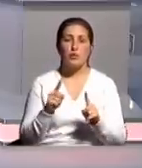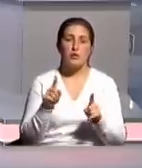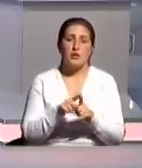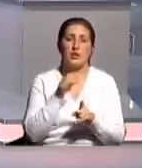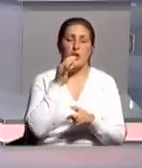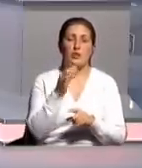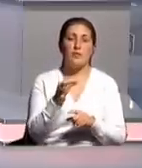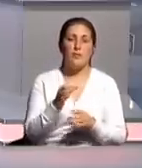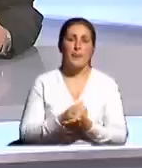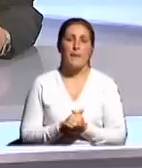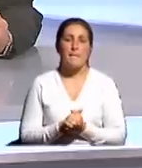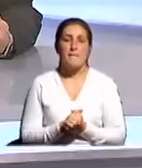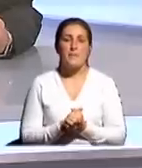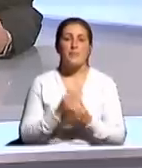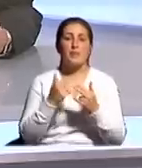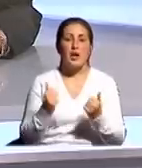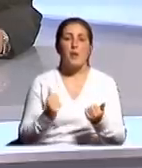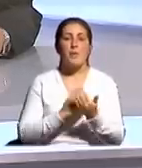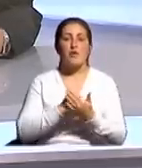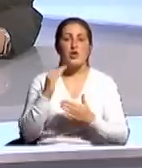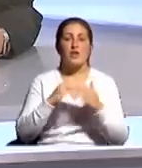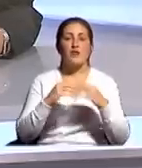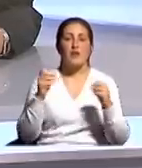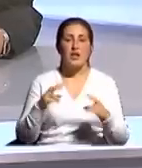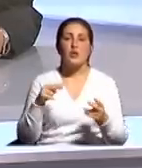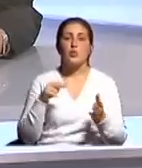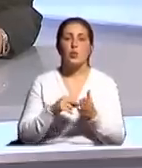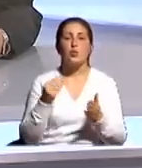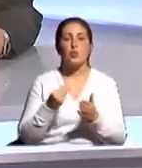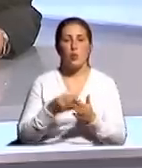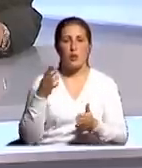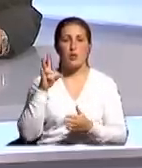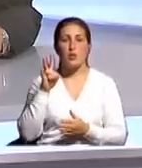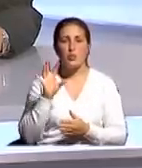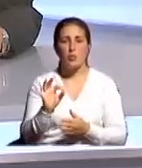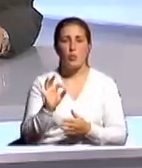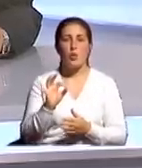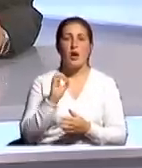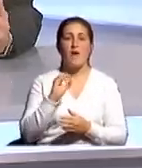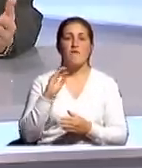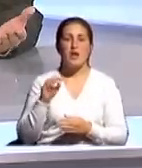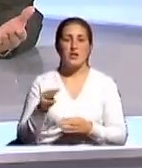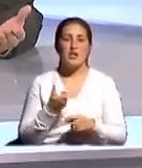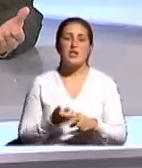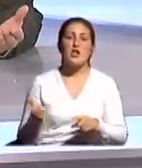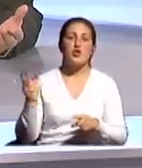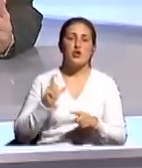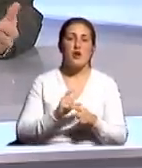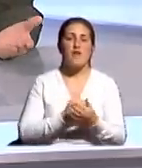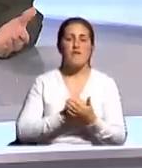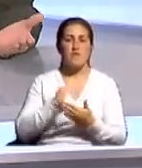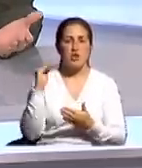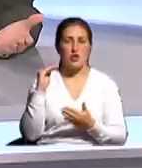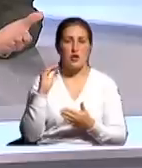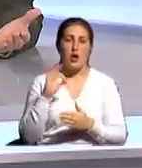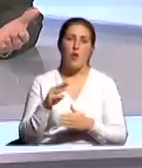скажем так, что, да, повышение квалификации, оно стоит дорого. Но эффект значительно выше от